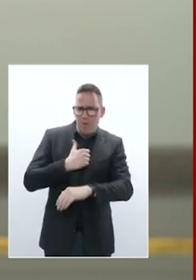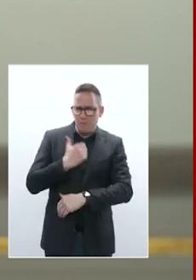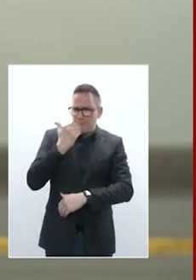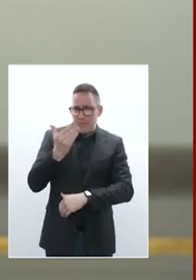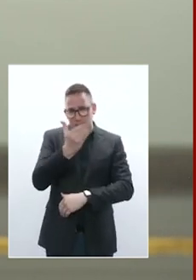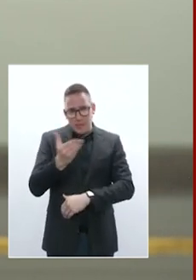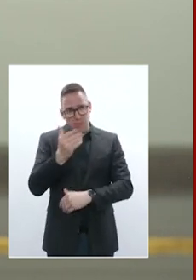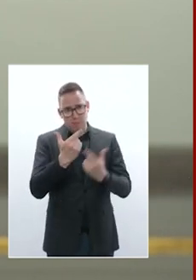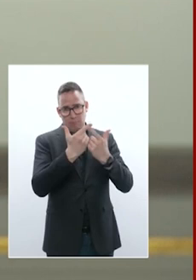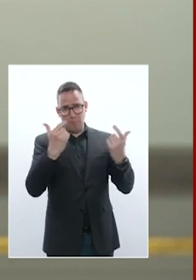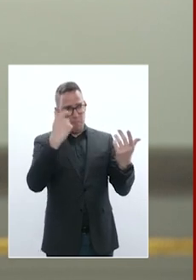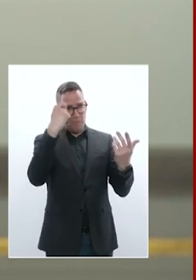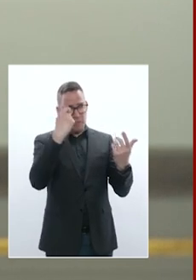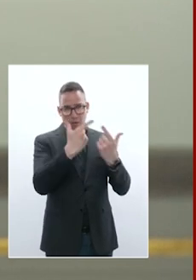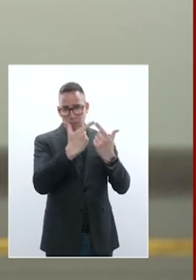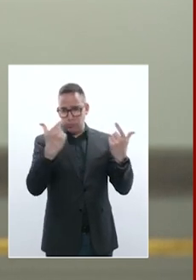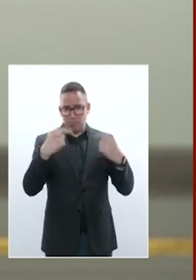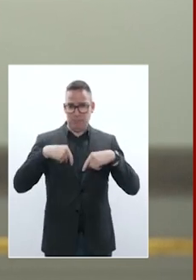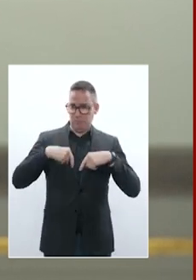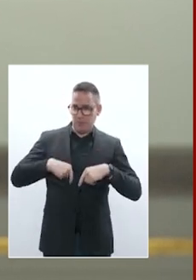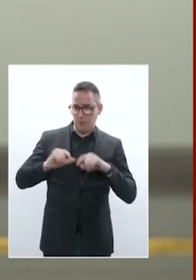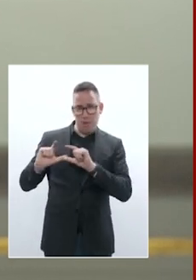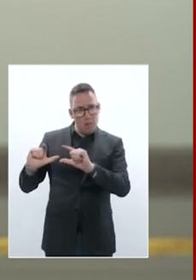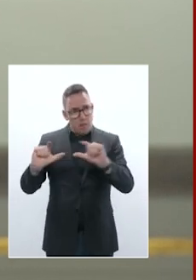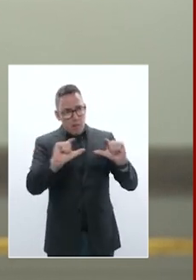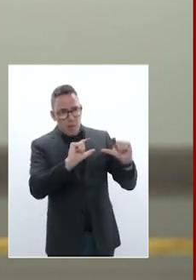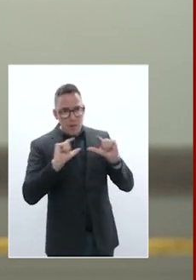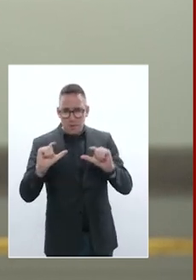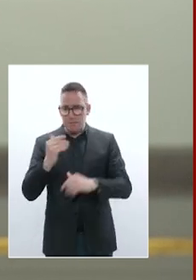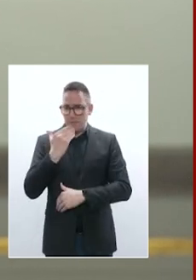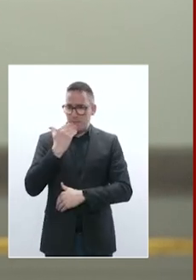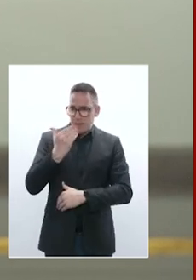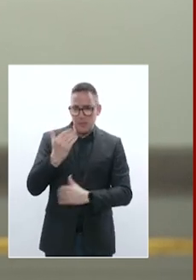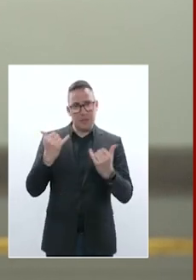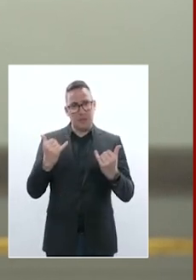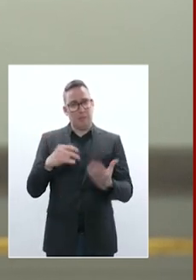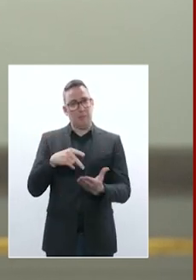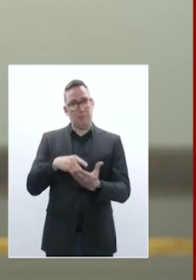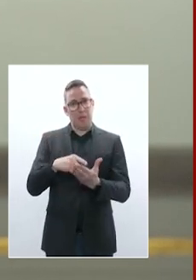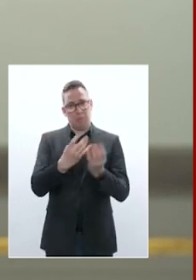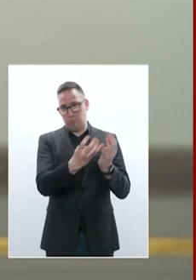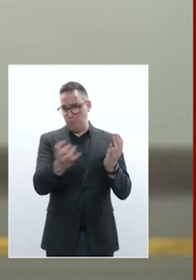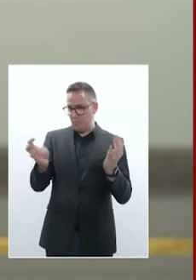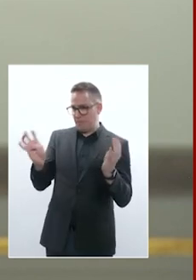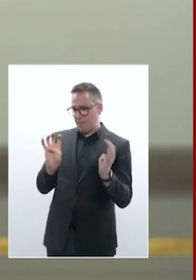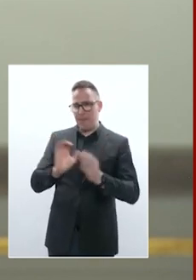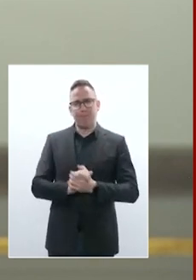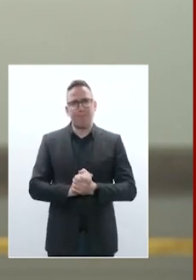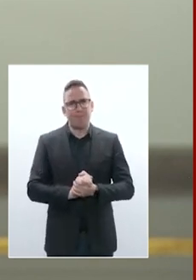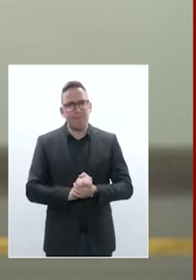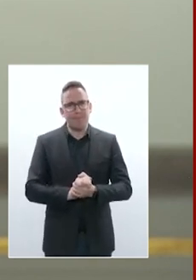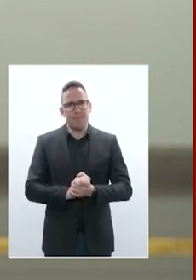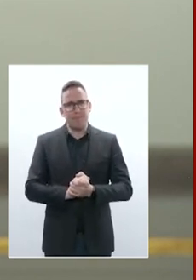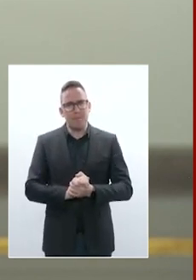ministres présents aujourd'hui à Paris. Et si nous sommes ici tous réunis, c'est que nous sommes